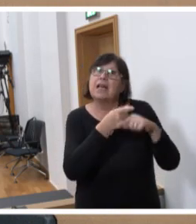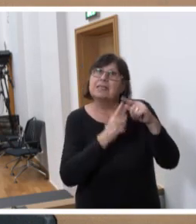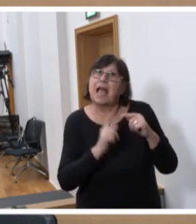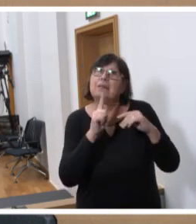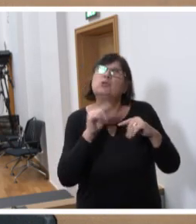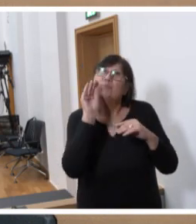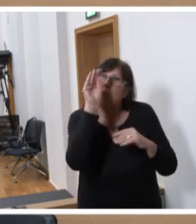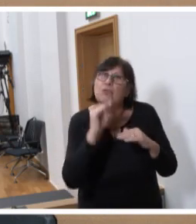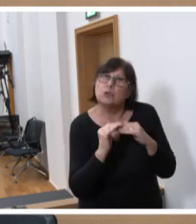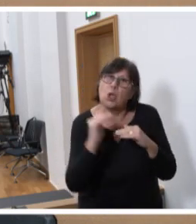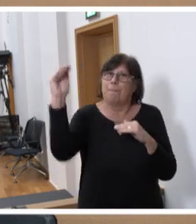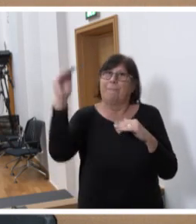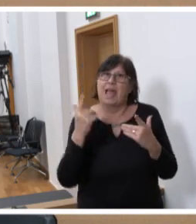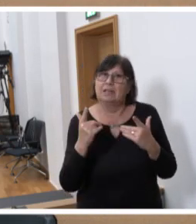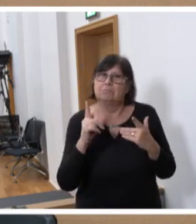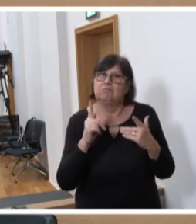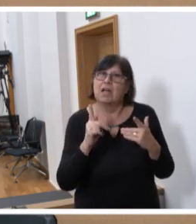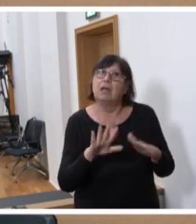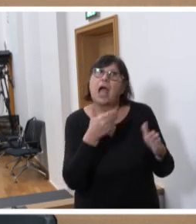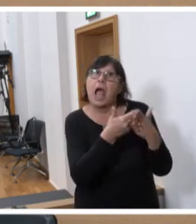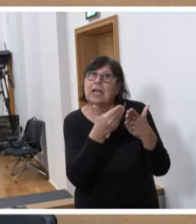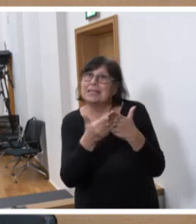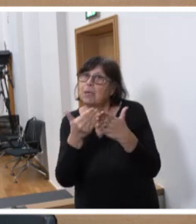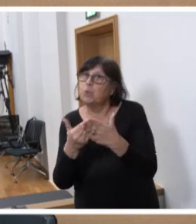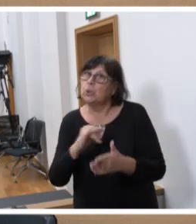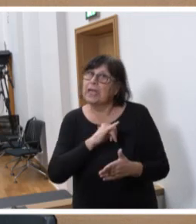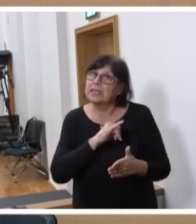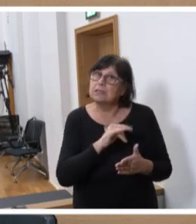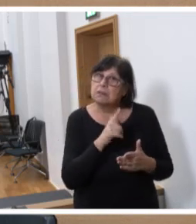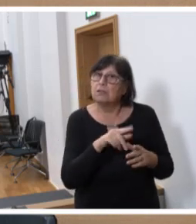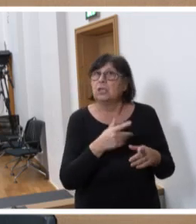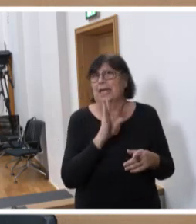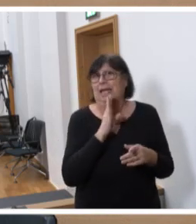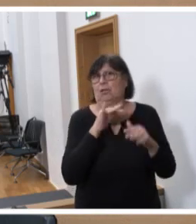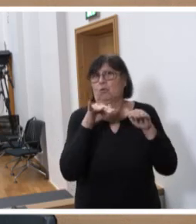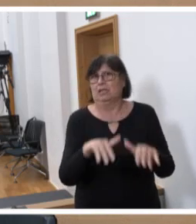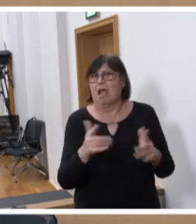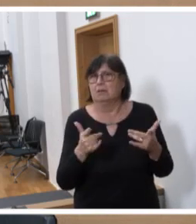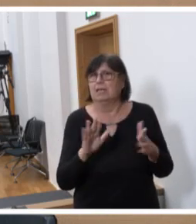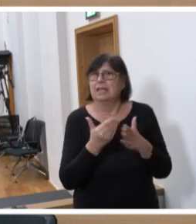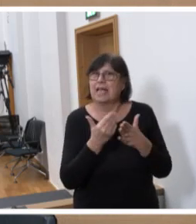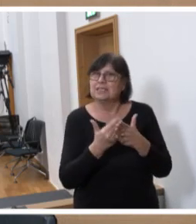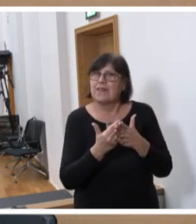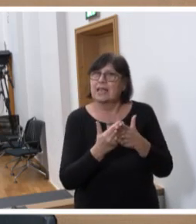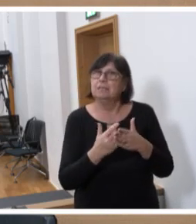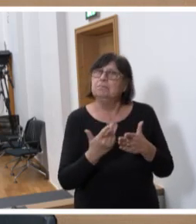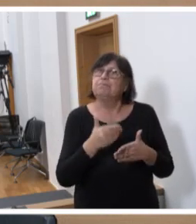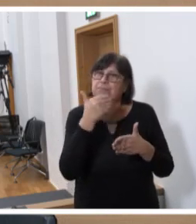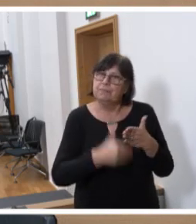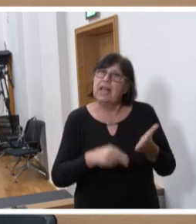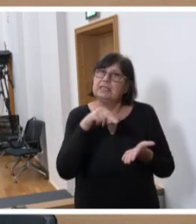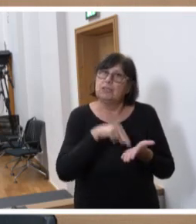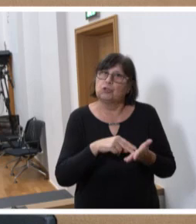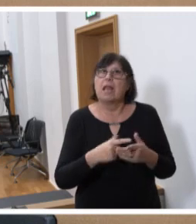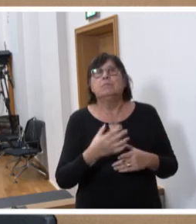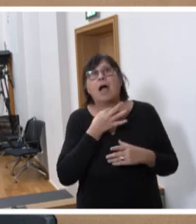erhöhen. An attraktiven Angeboten mangelt es uns sicher nicht. Deshalb an letzter Stelle noch einen Appell an